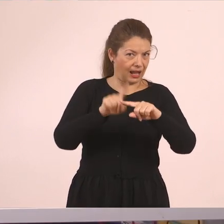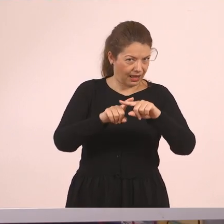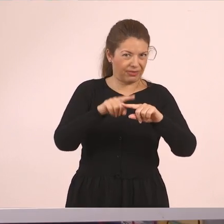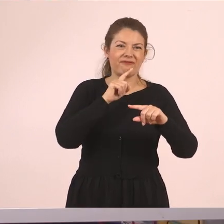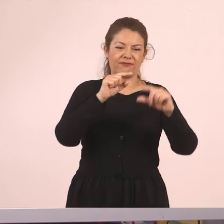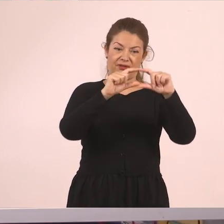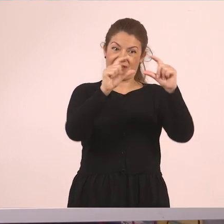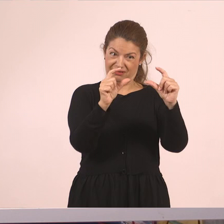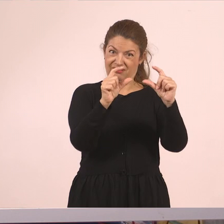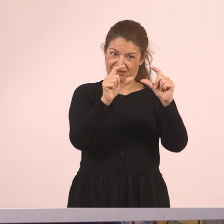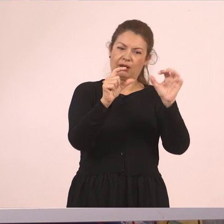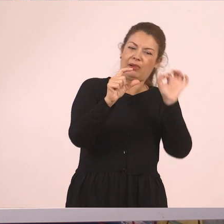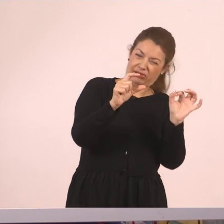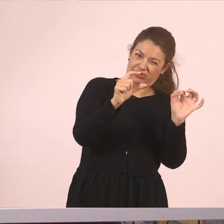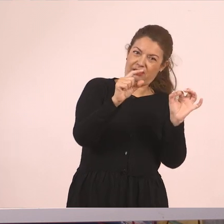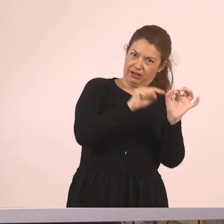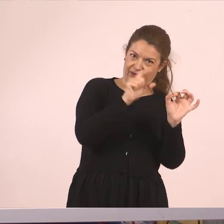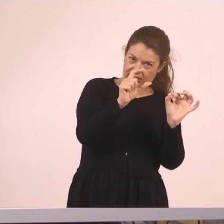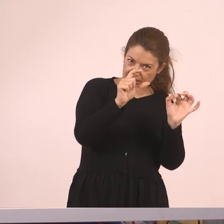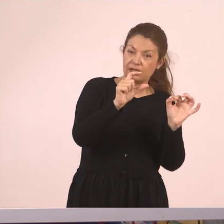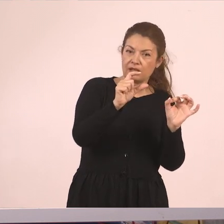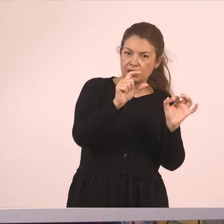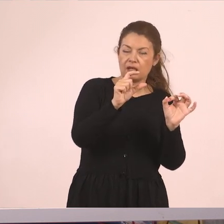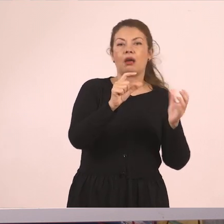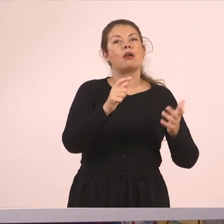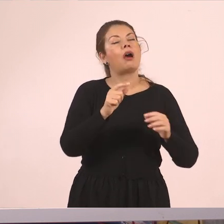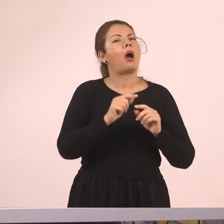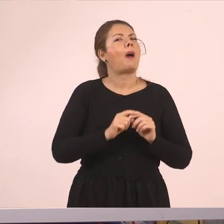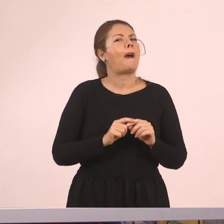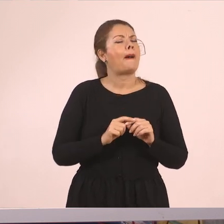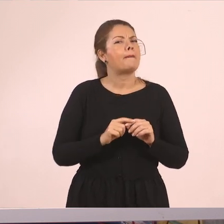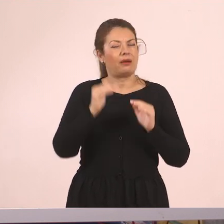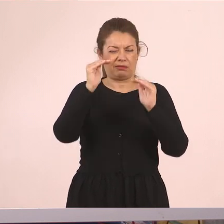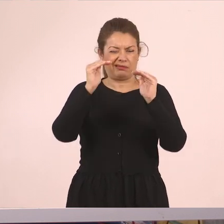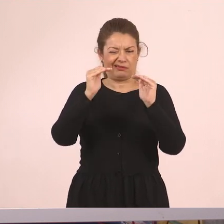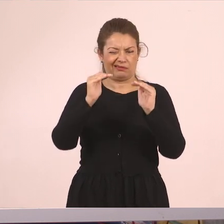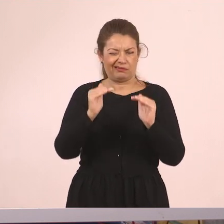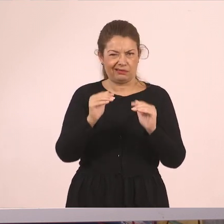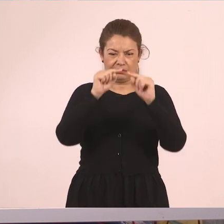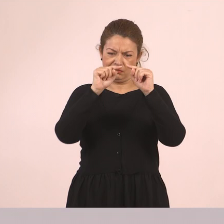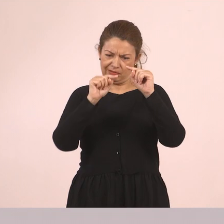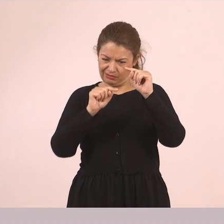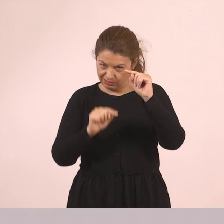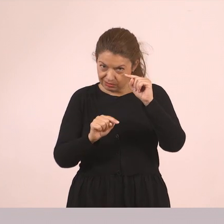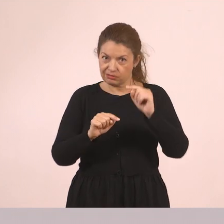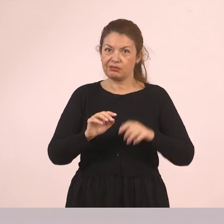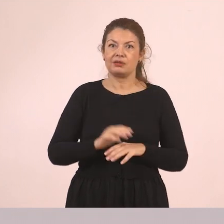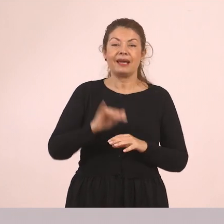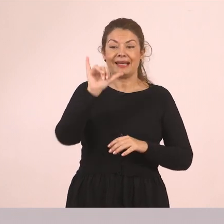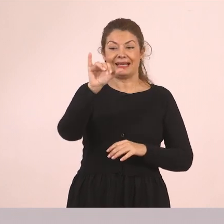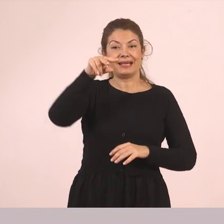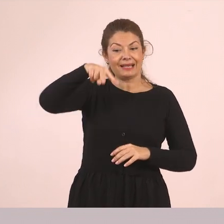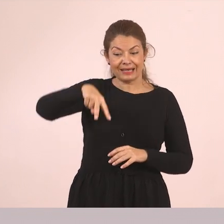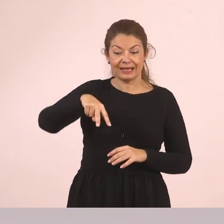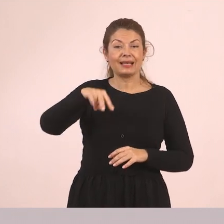Τριχονίδα, Λυσιμαχία. Αν όμως πάμε και λίγο χαμηλότερα, θα συναντήσουμε τη λίμνη Ηλίκη,